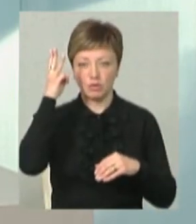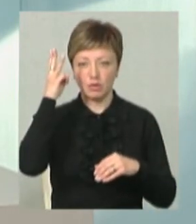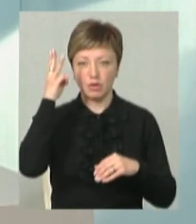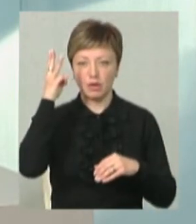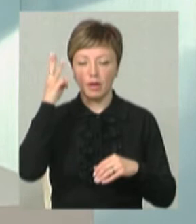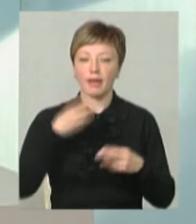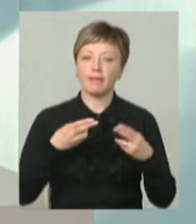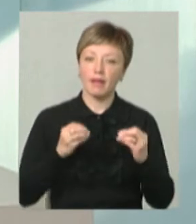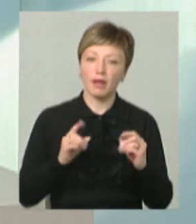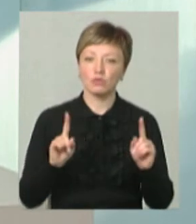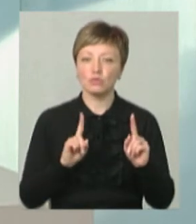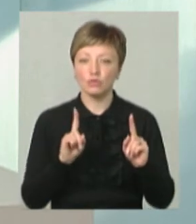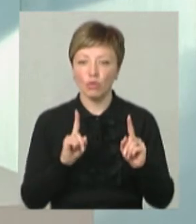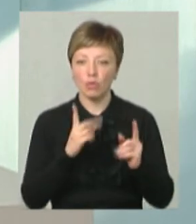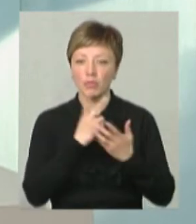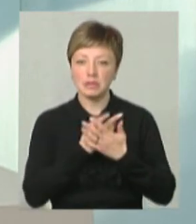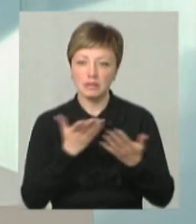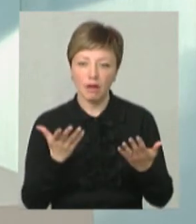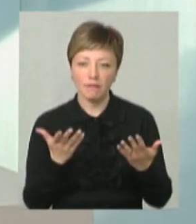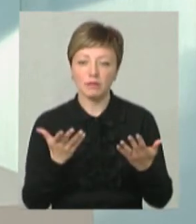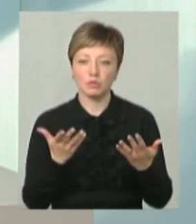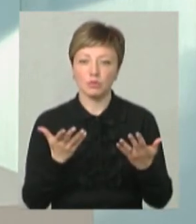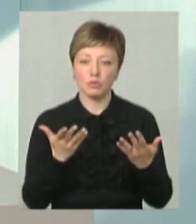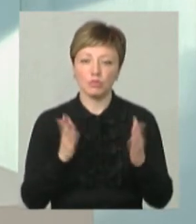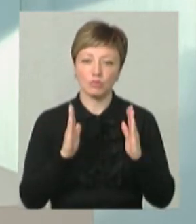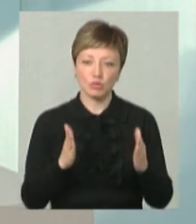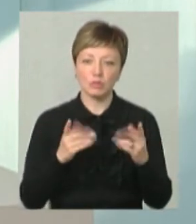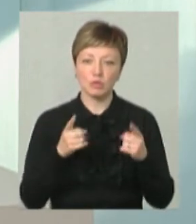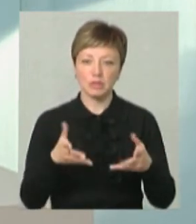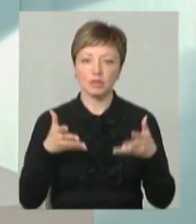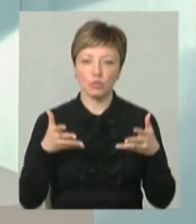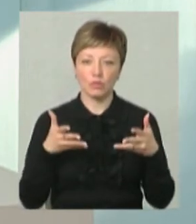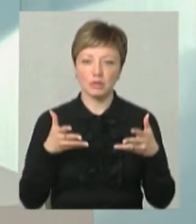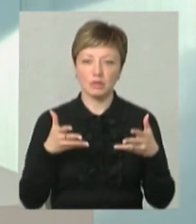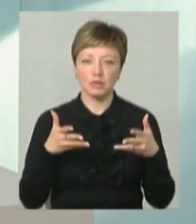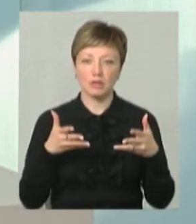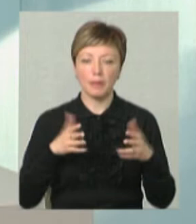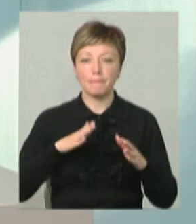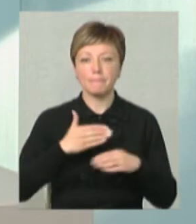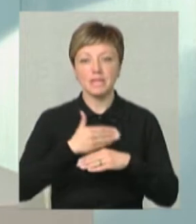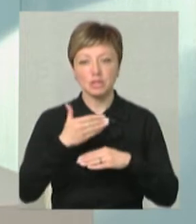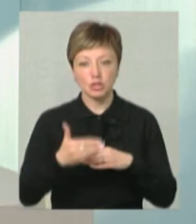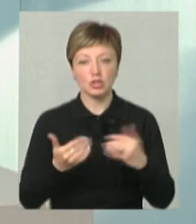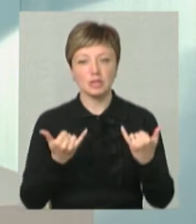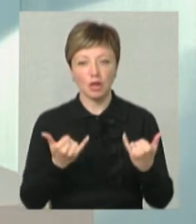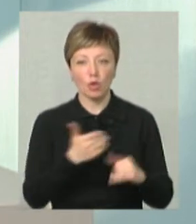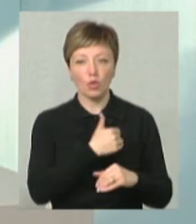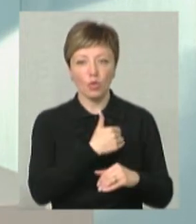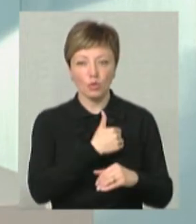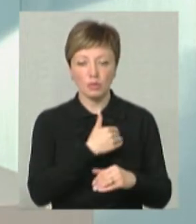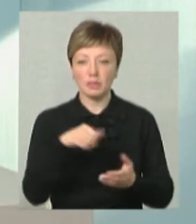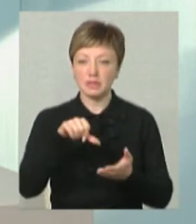Де та що там представлено, будемо з'ясовувати. Пізніше, а зараз хочу